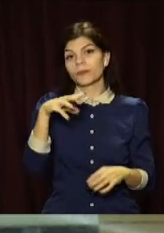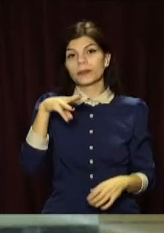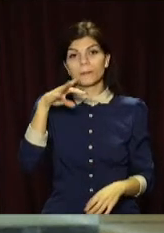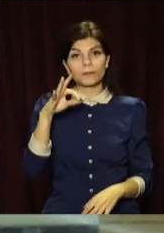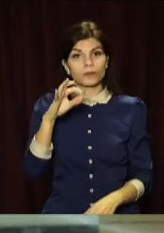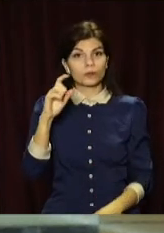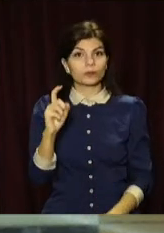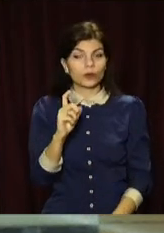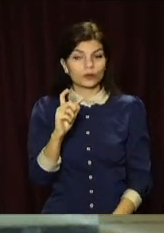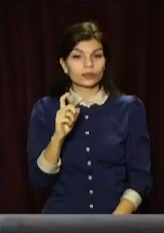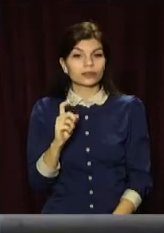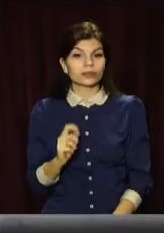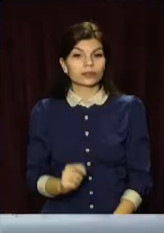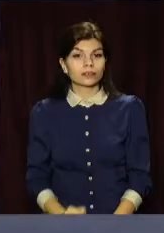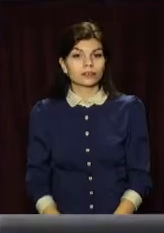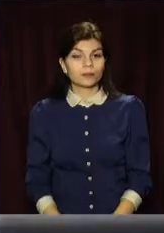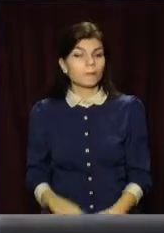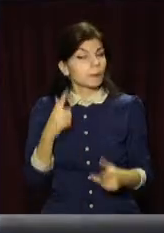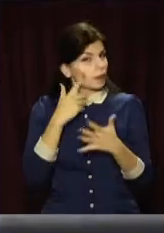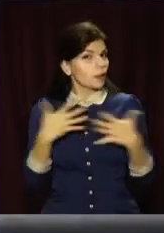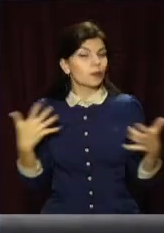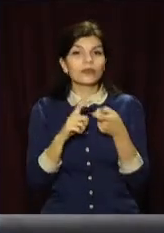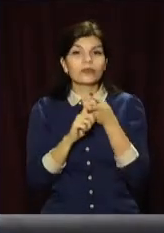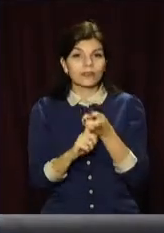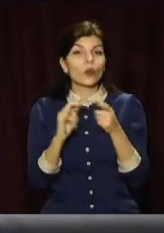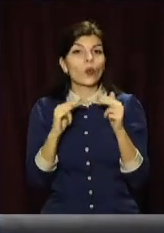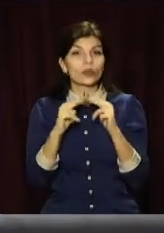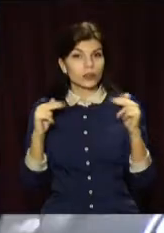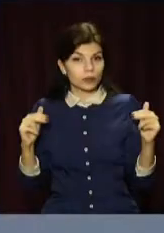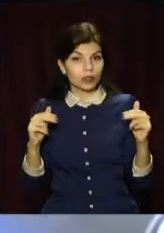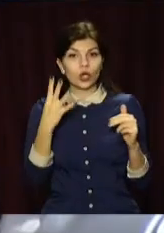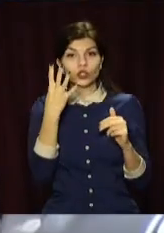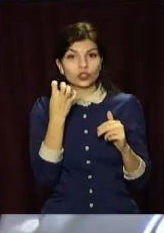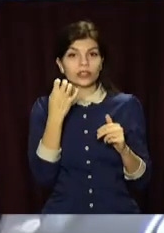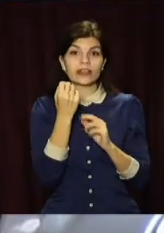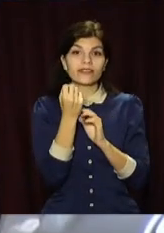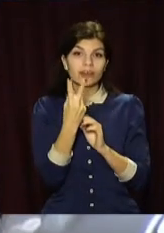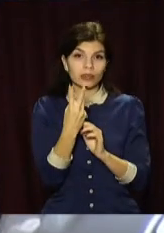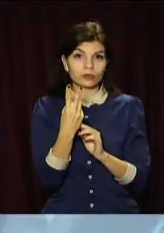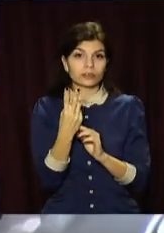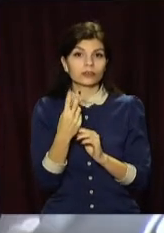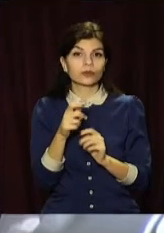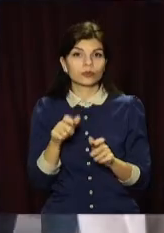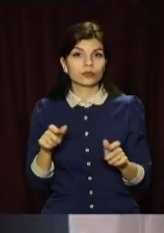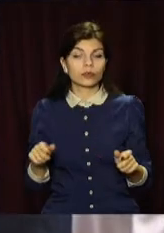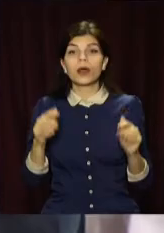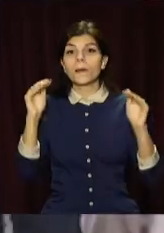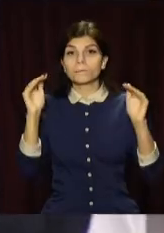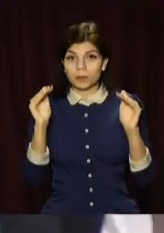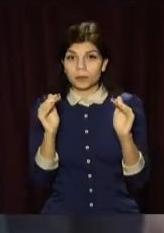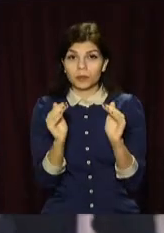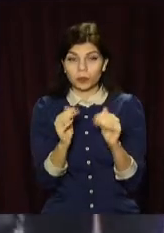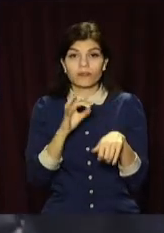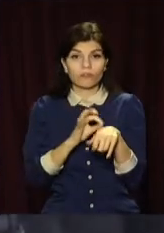обласному департаменті охорони здоров'я. Найбільше інфікованих у Дніпрі – 412. Зменшення показників